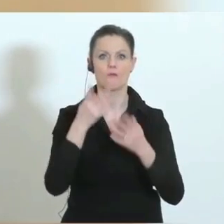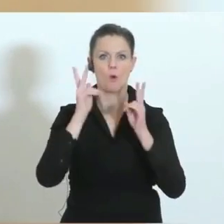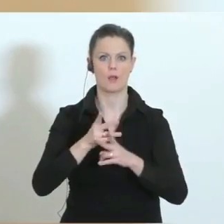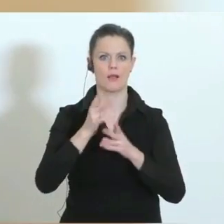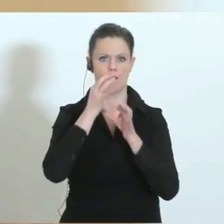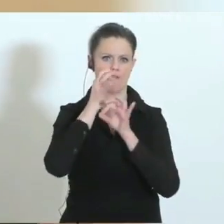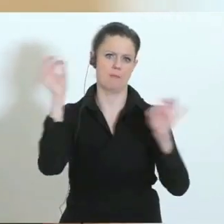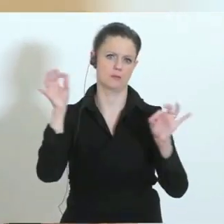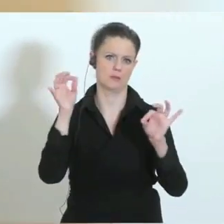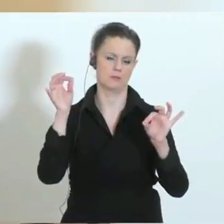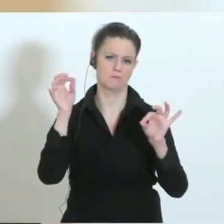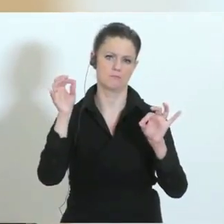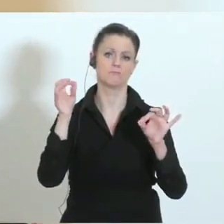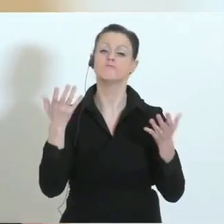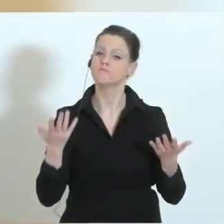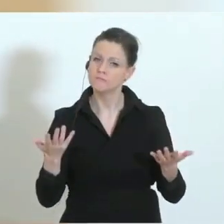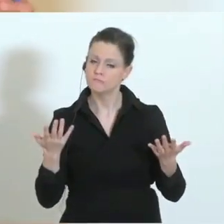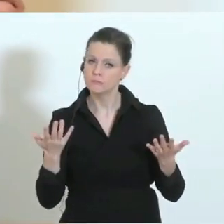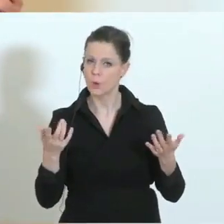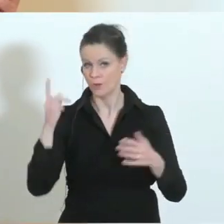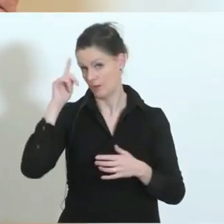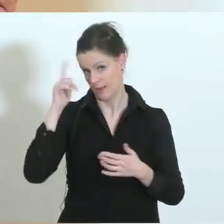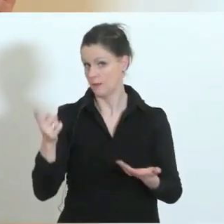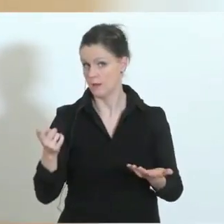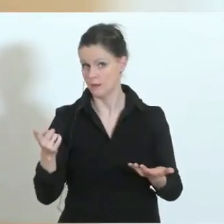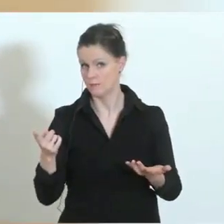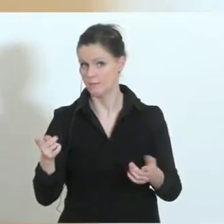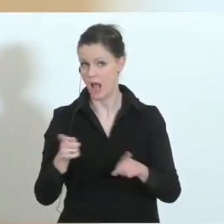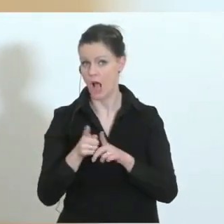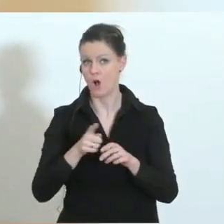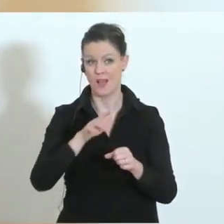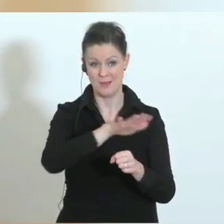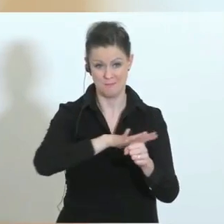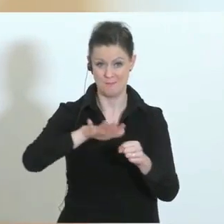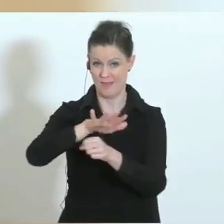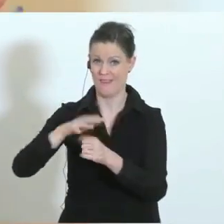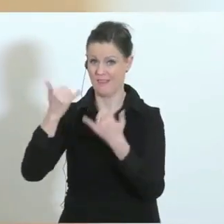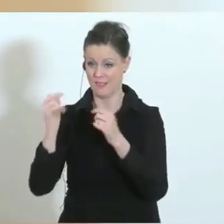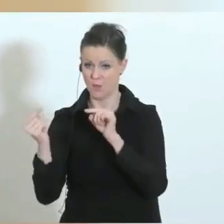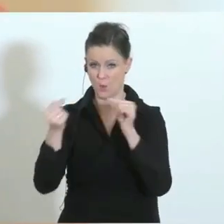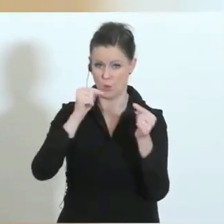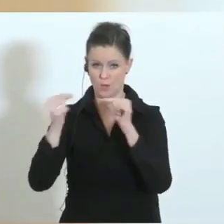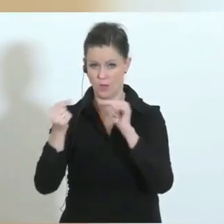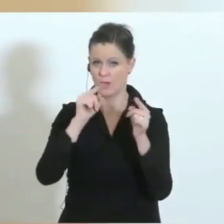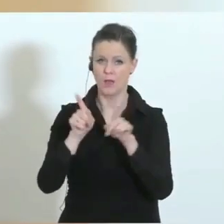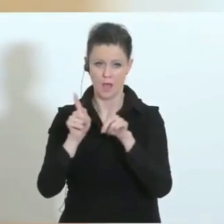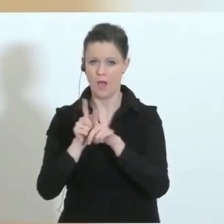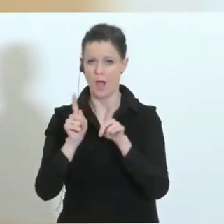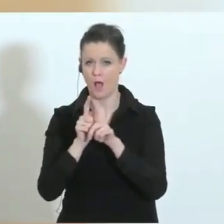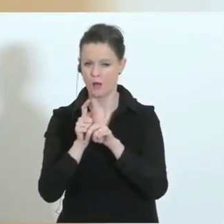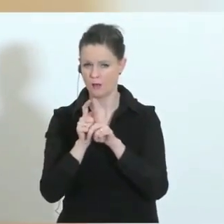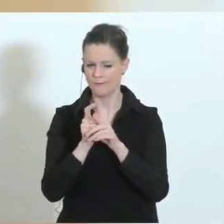besser werden. Und da werden auch Bereiche, die jetzt diskutiert werden, genauso kritisch